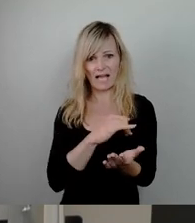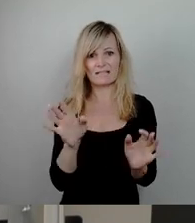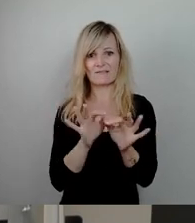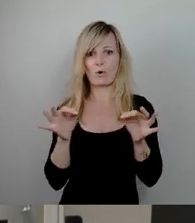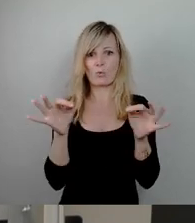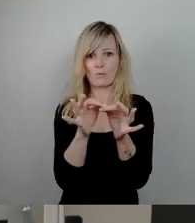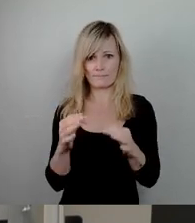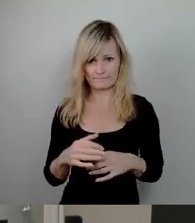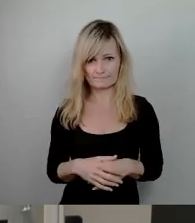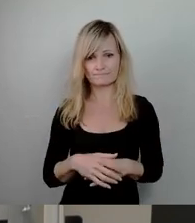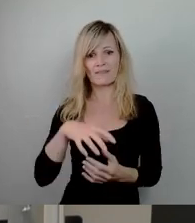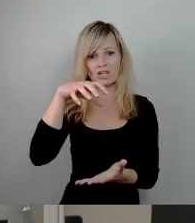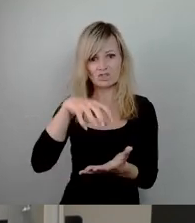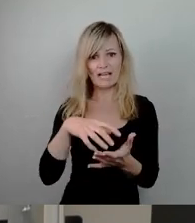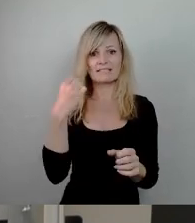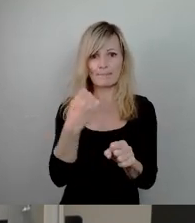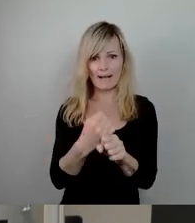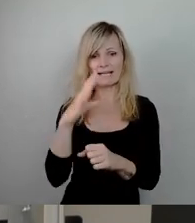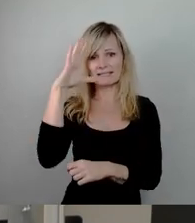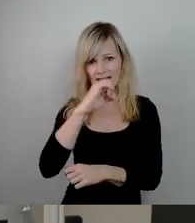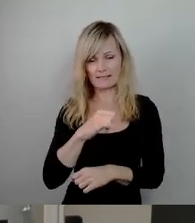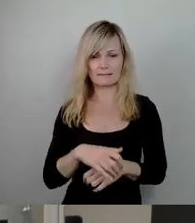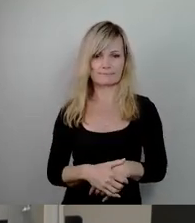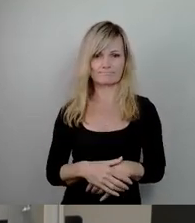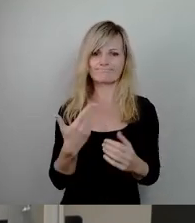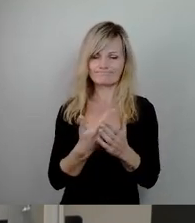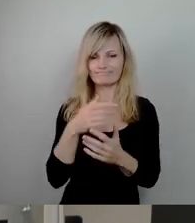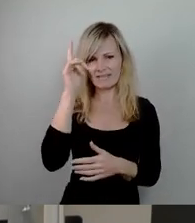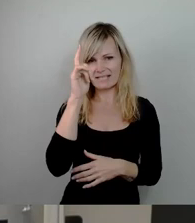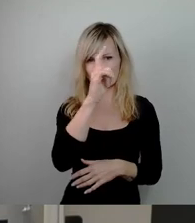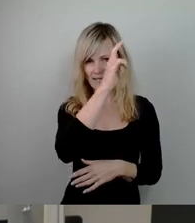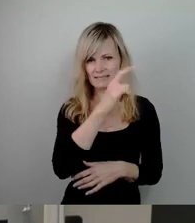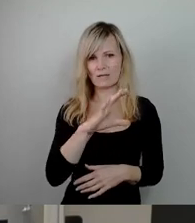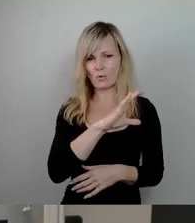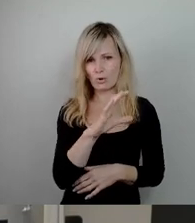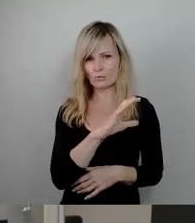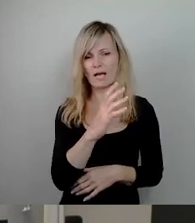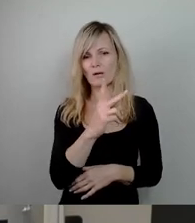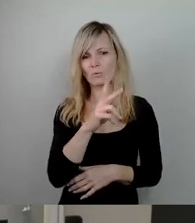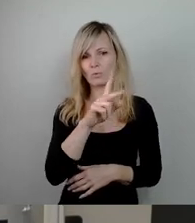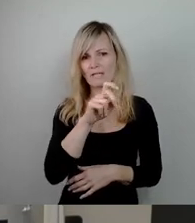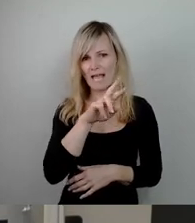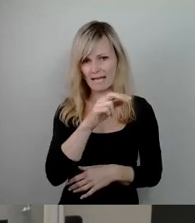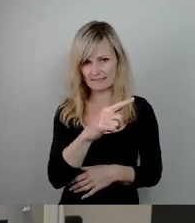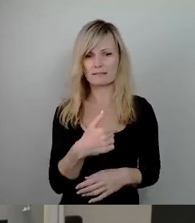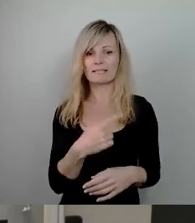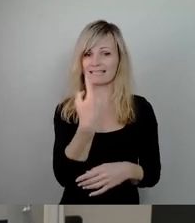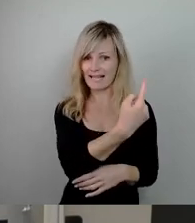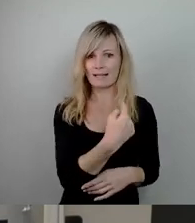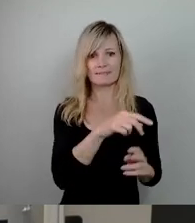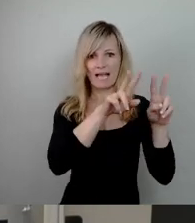macht Nacht von der ausgewiesenen Expertin Cordula Kuhnert haben wir sowohl eine sehr gute Analyse der Dresdensituation,